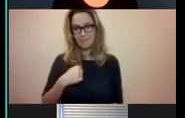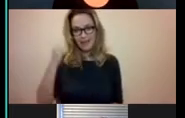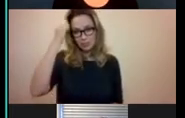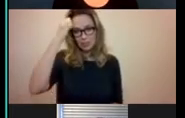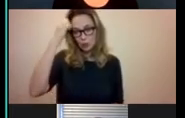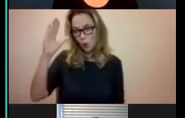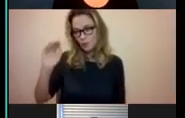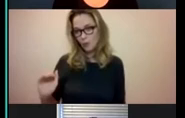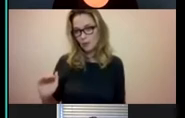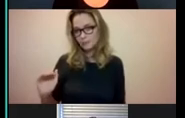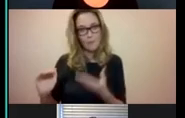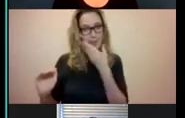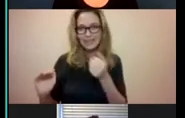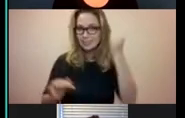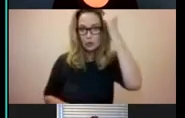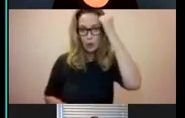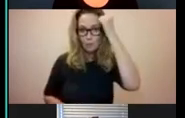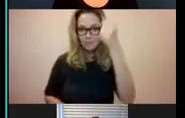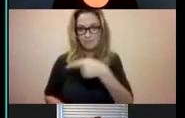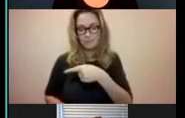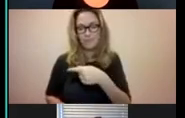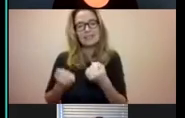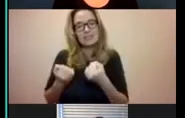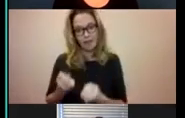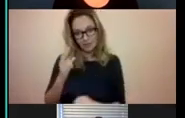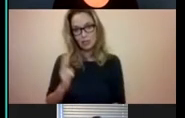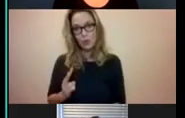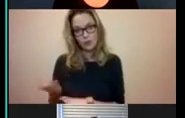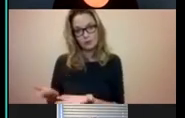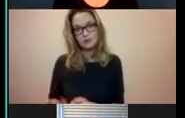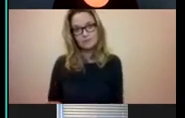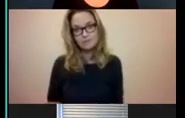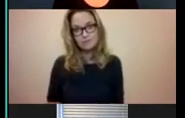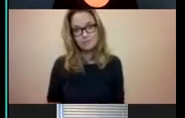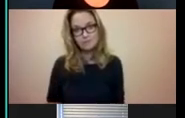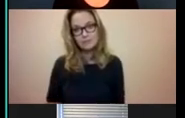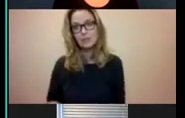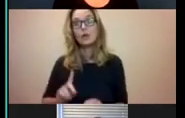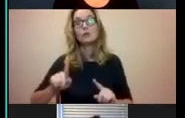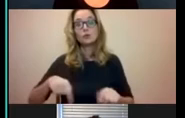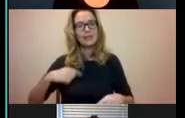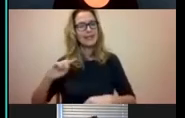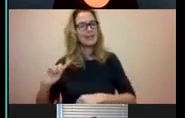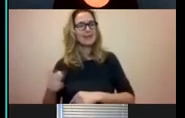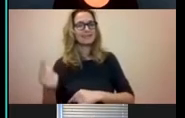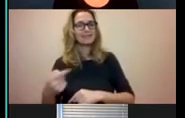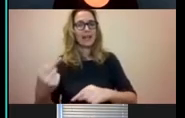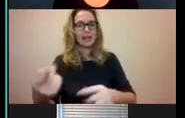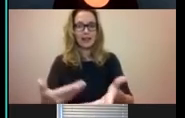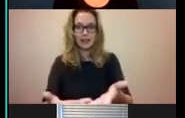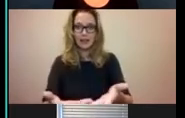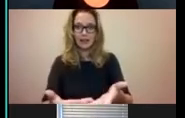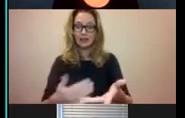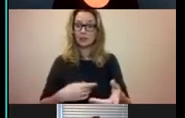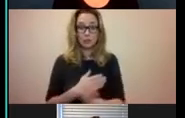zo dom. Maar die is gewoon zwaar slecht te horen. En toen ging het in een stroomversnelling. Ik droeg tot die tijd ook geen